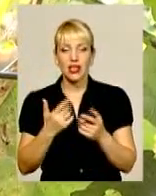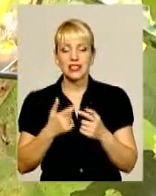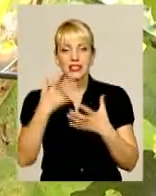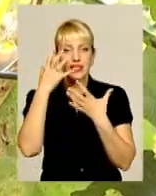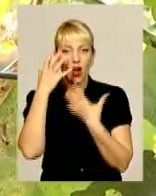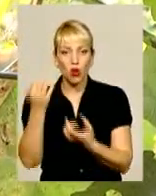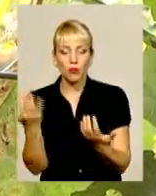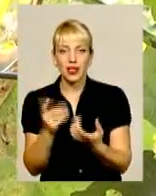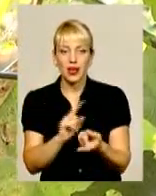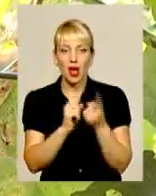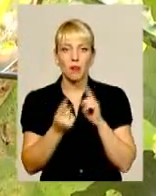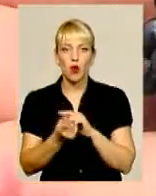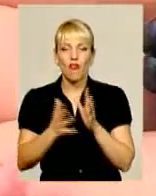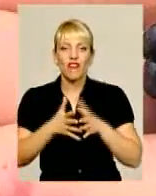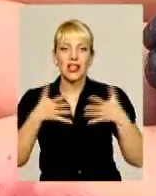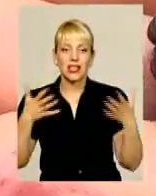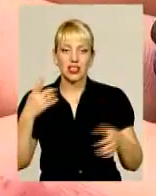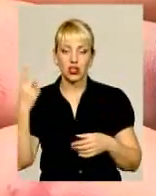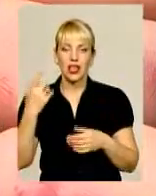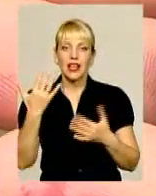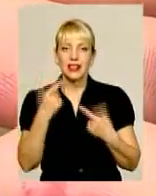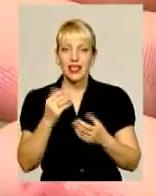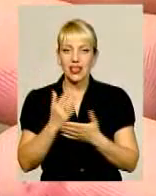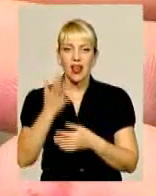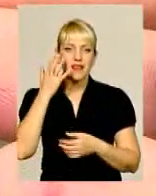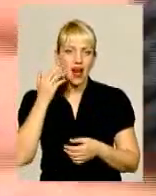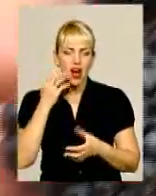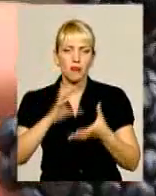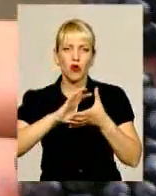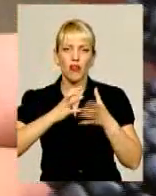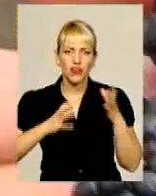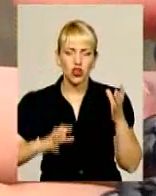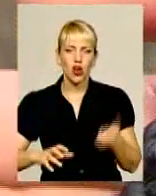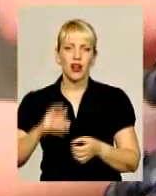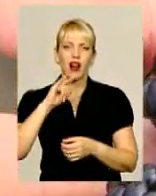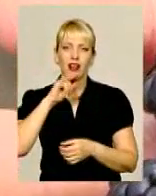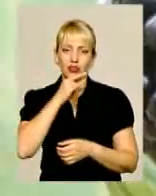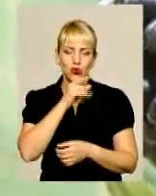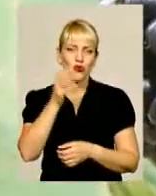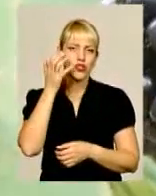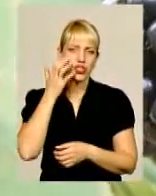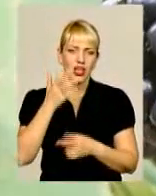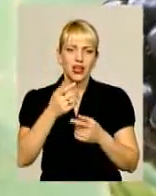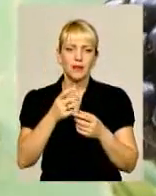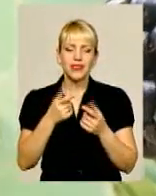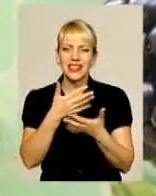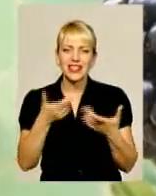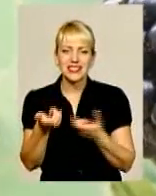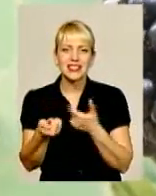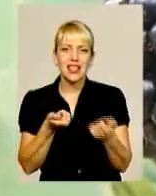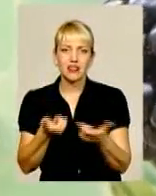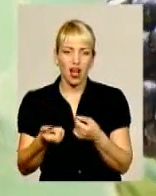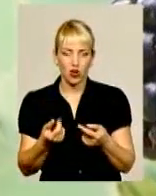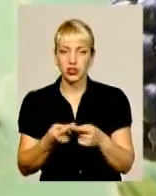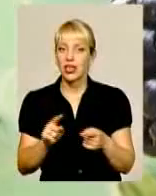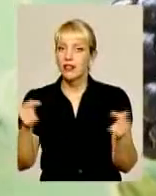господарство, де ростуть та зріють не тільки виноград, помідори, яблука чи гручі, а й інші різноманітні фрукти та ягоди, в тому числі й не